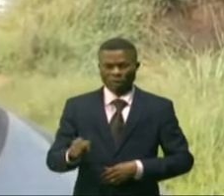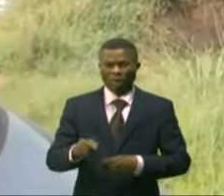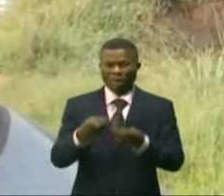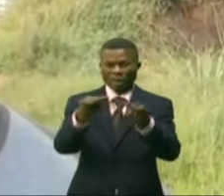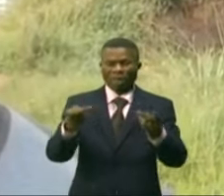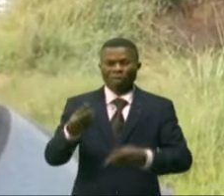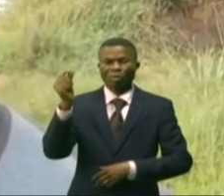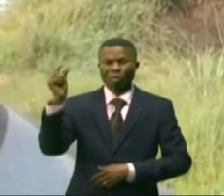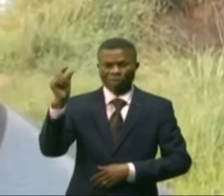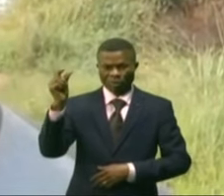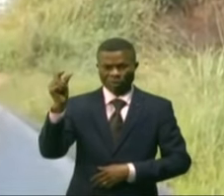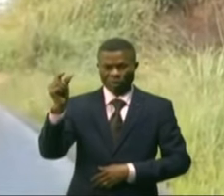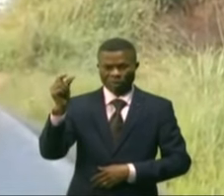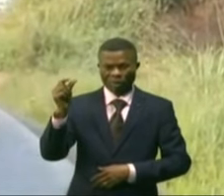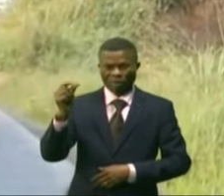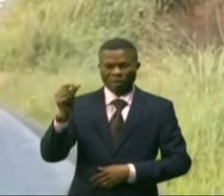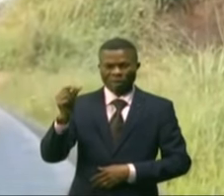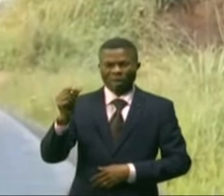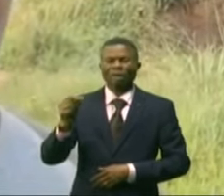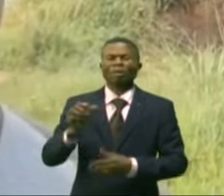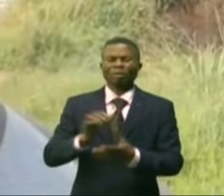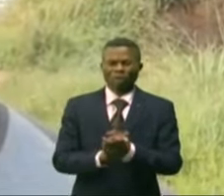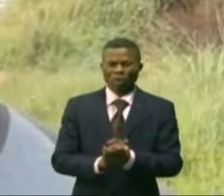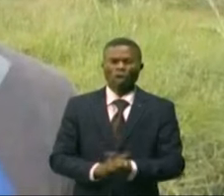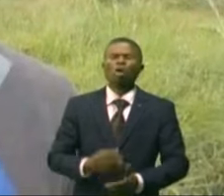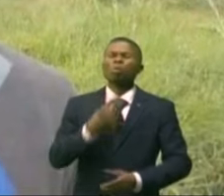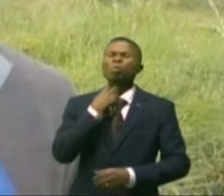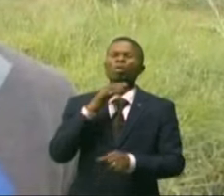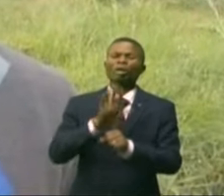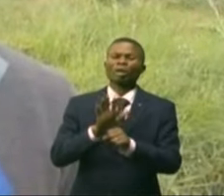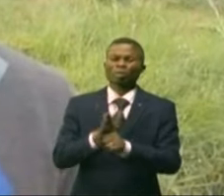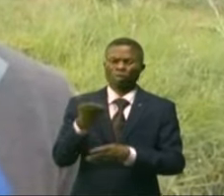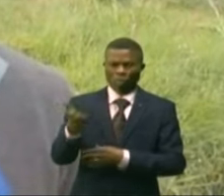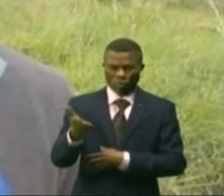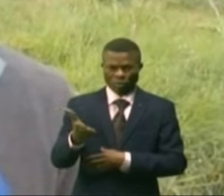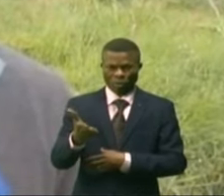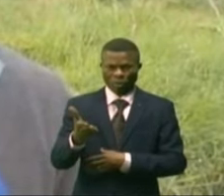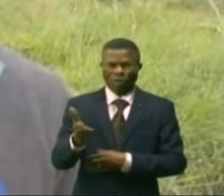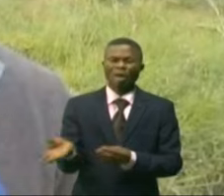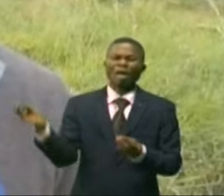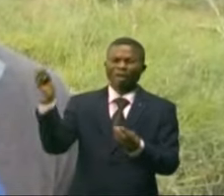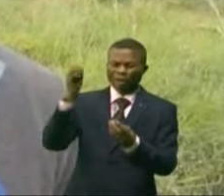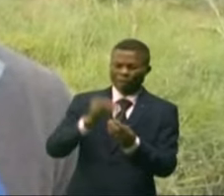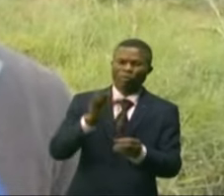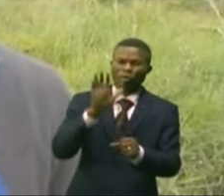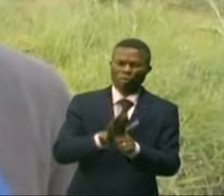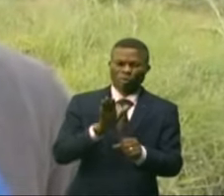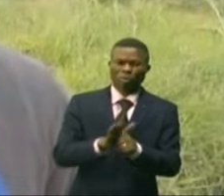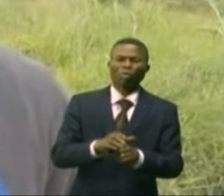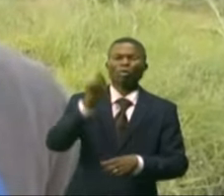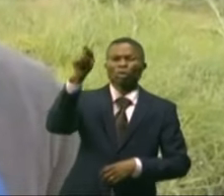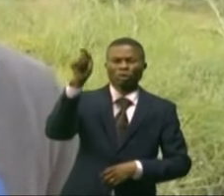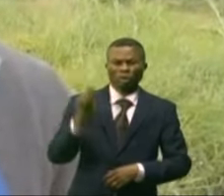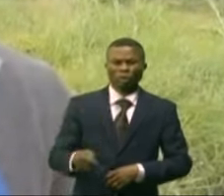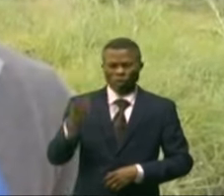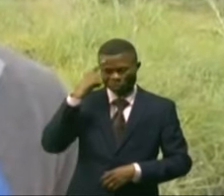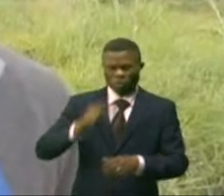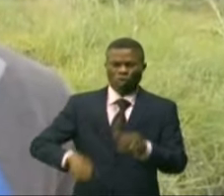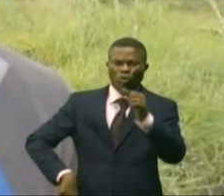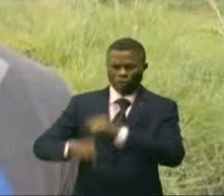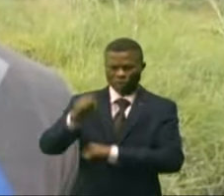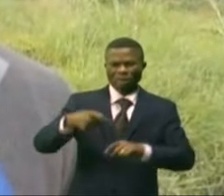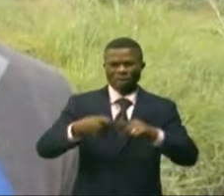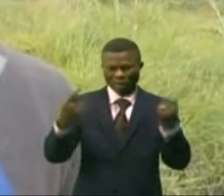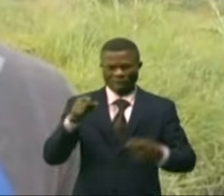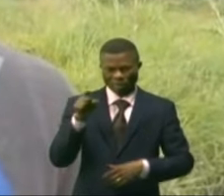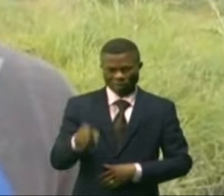minière nécessite des réponses militaires. Il faut l'augmentation de l'effectif pour répondre à temps